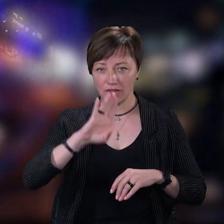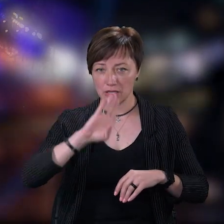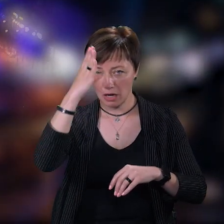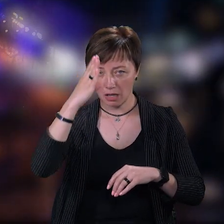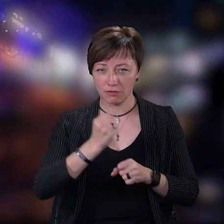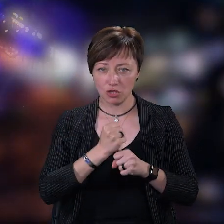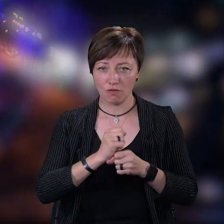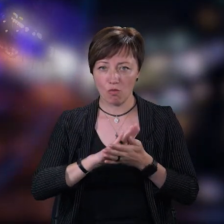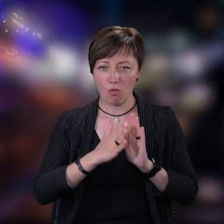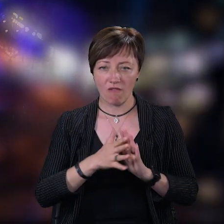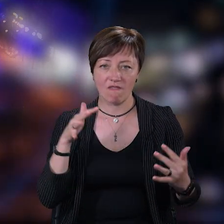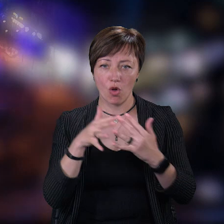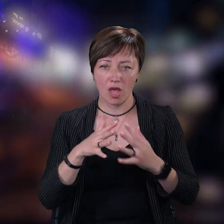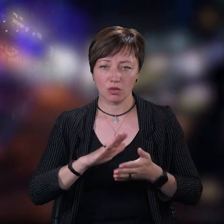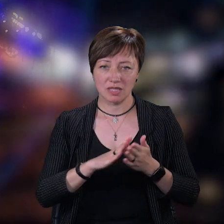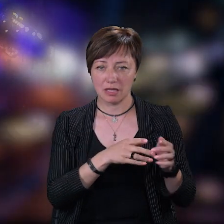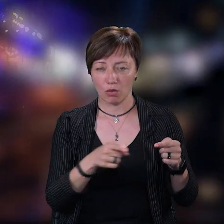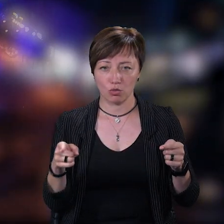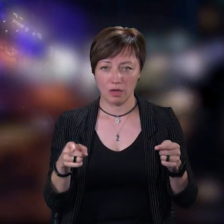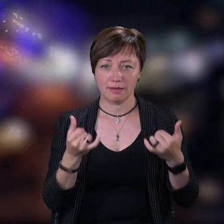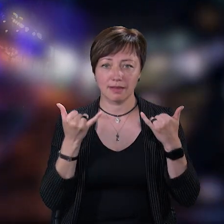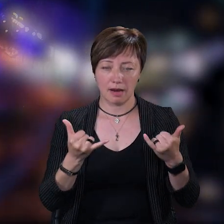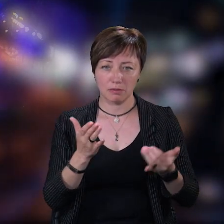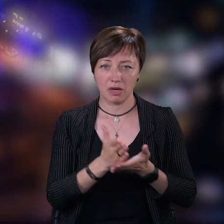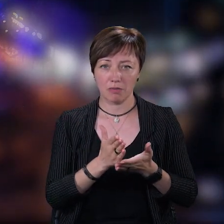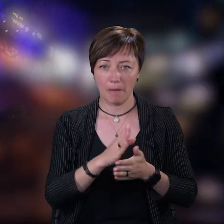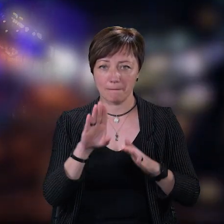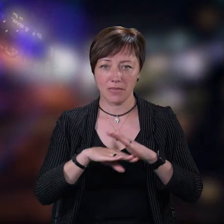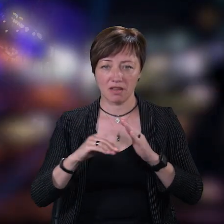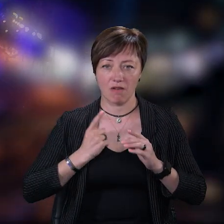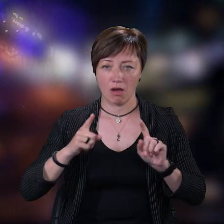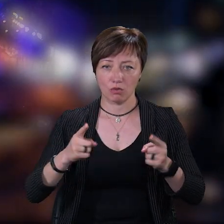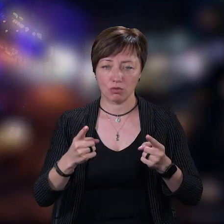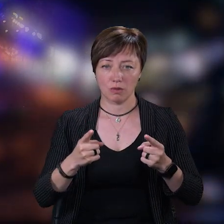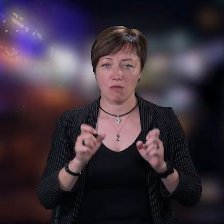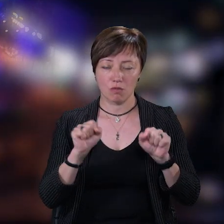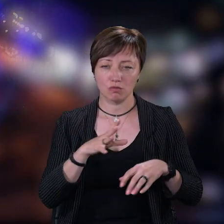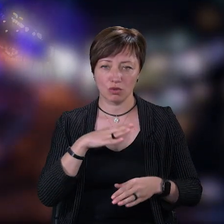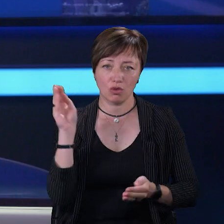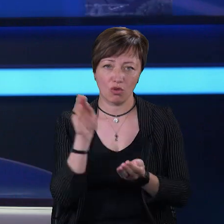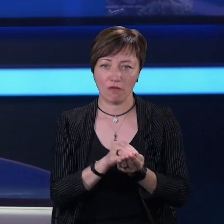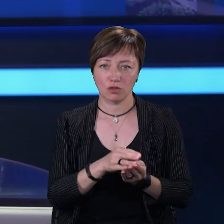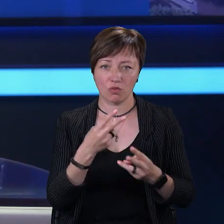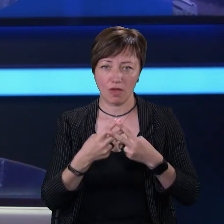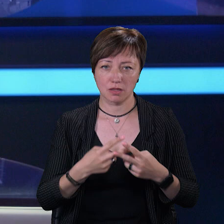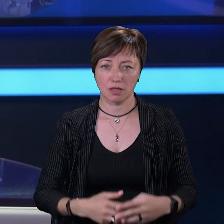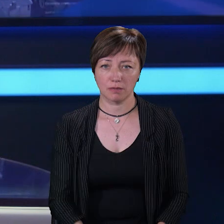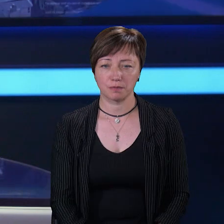зрада вчинена в умовах воєнного стану. Наразі він перебуває під вартою. Злоумиснику загрожує довічний ув'язник.